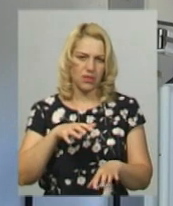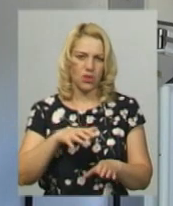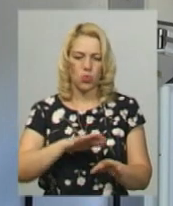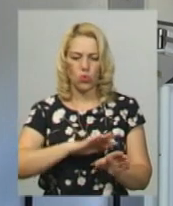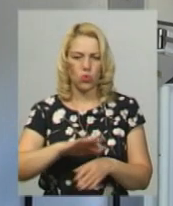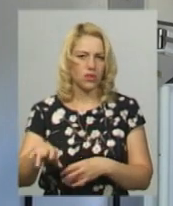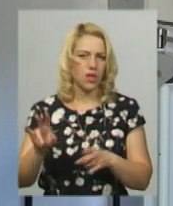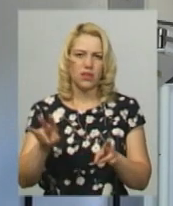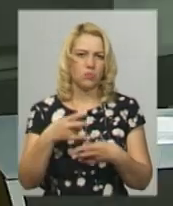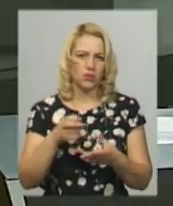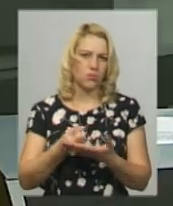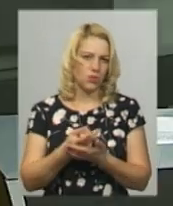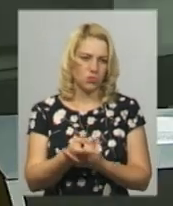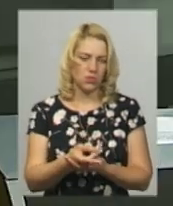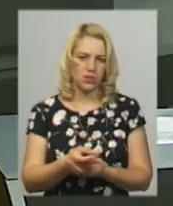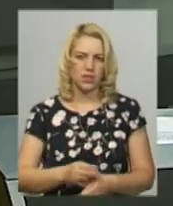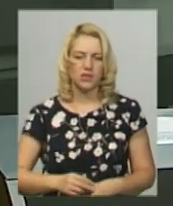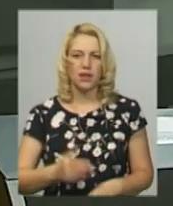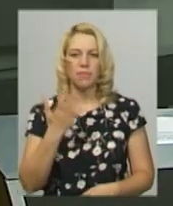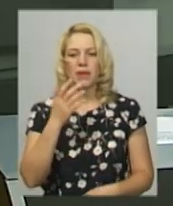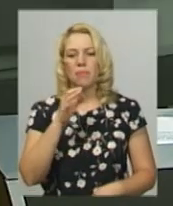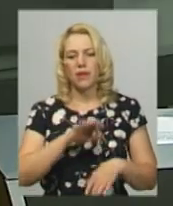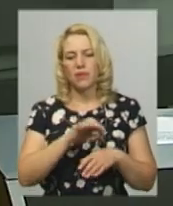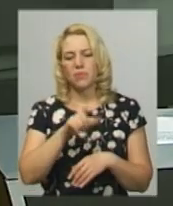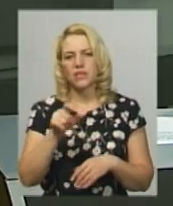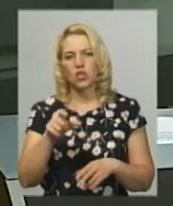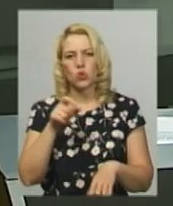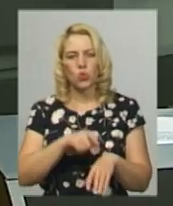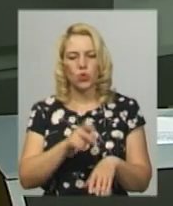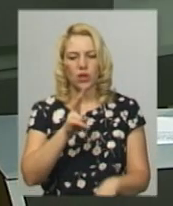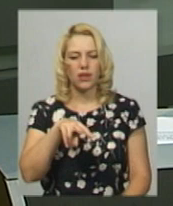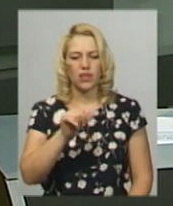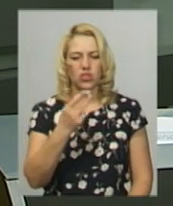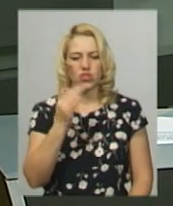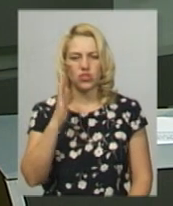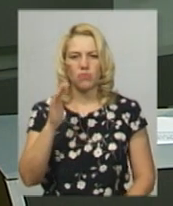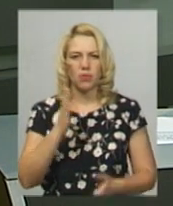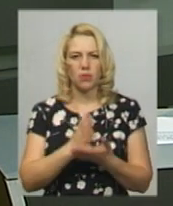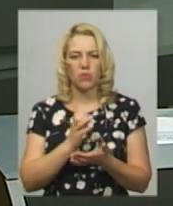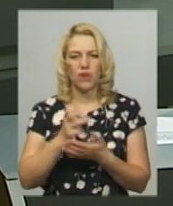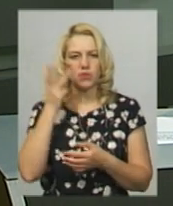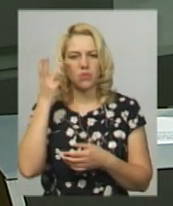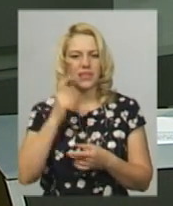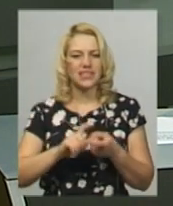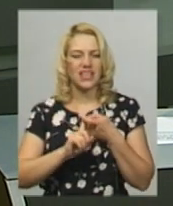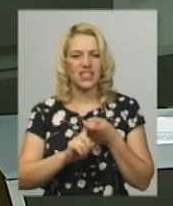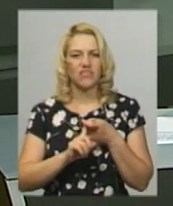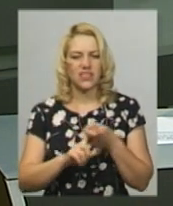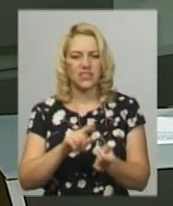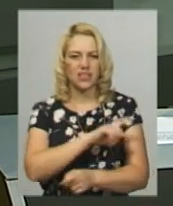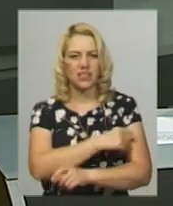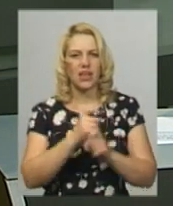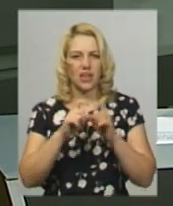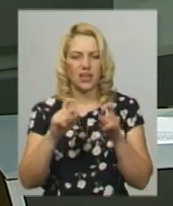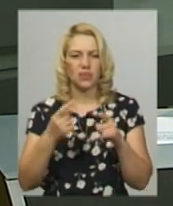госпіталізації. П'ять пацієнтів з укусами кліщів перебуває у Хмельницькій міській інфекційній лікарні. Про